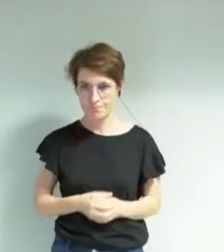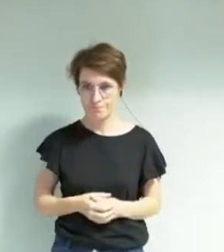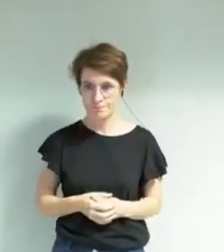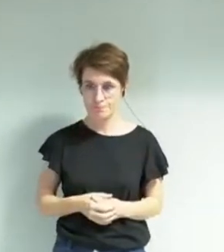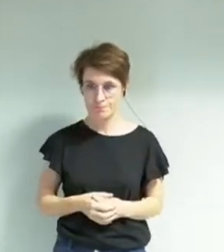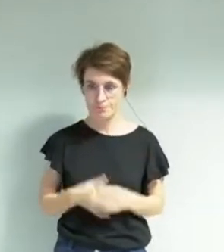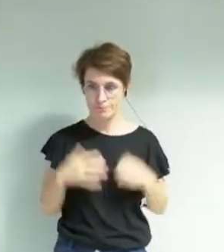Merci.